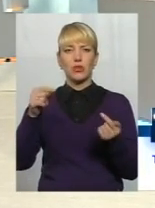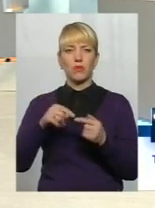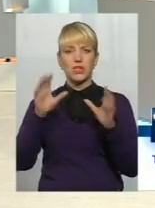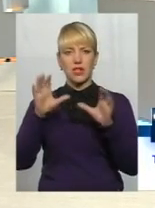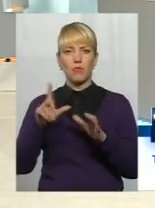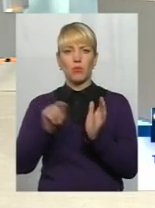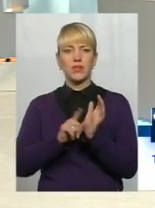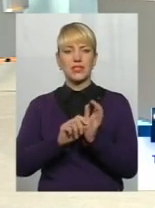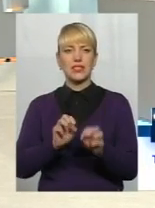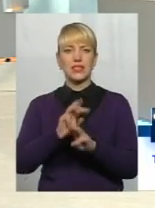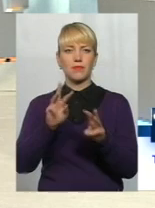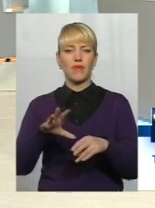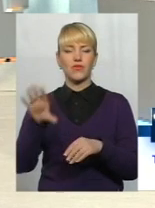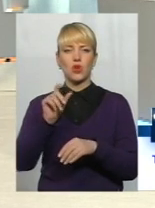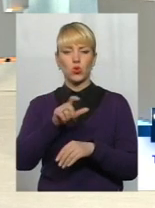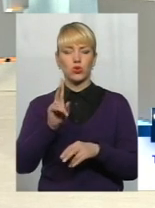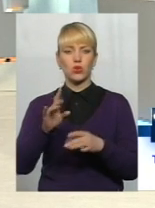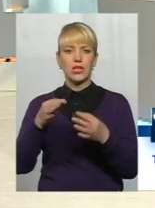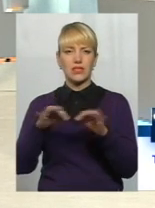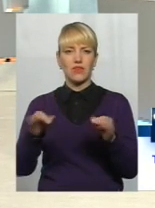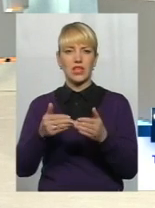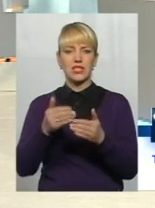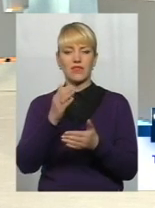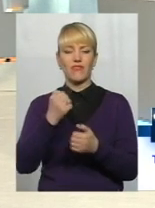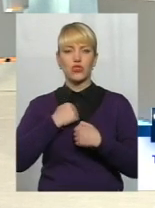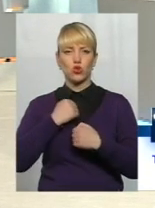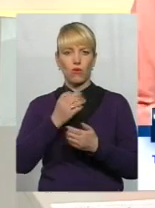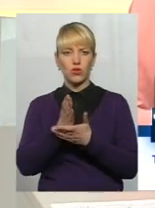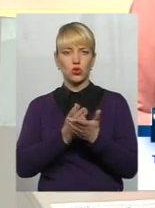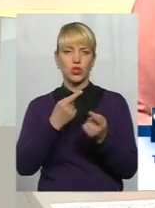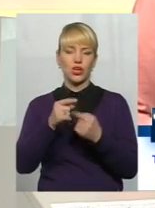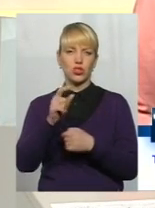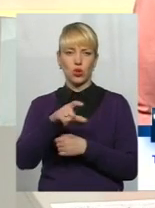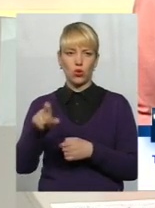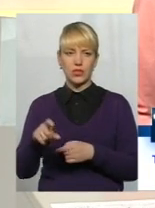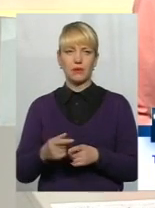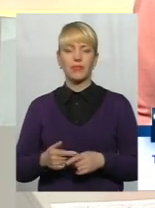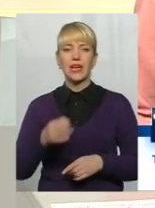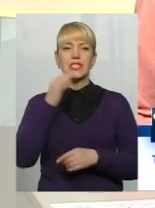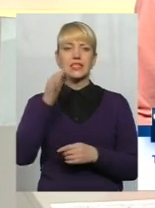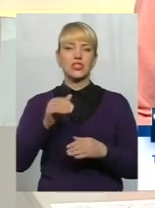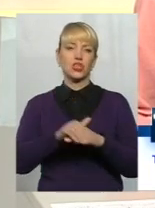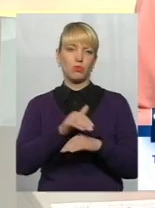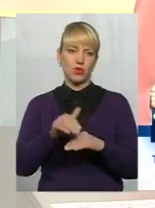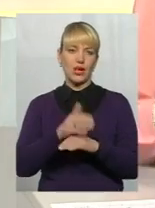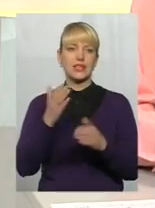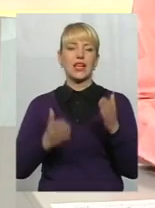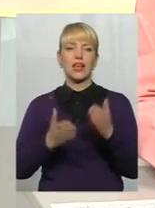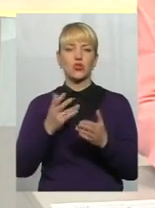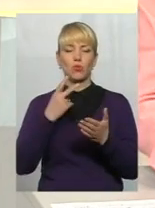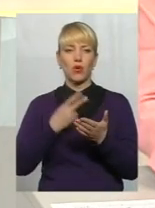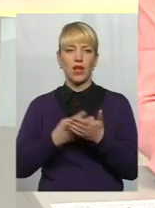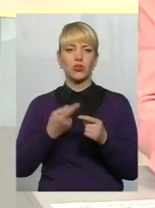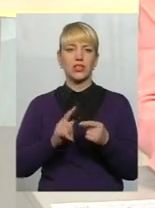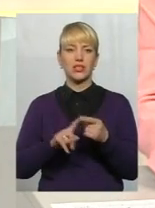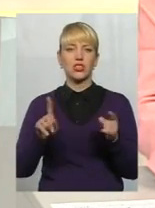забезпечення осіб звільнених з військової служби та деяких інших осіб. Скажіть, будь ласка, якщо поглянути